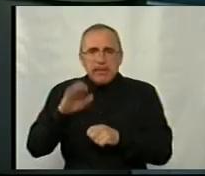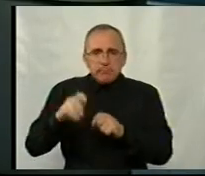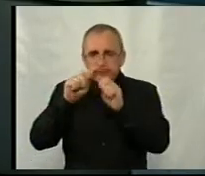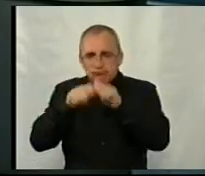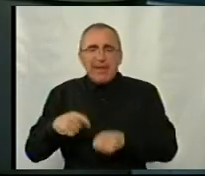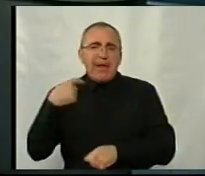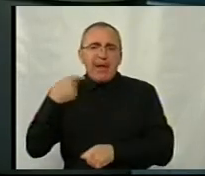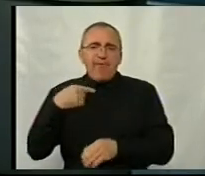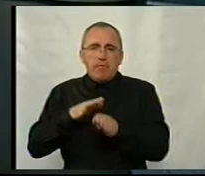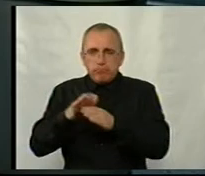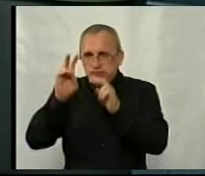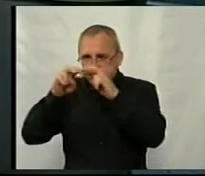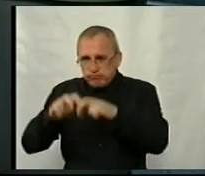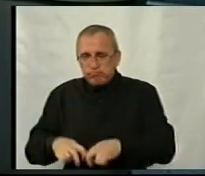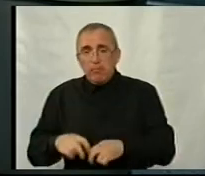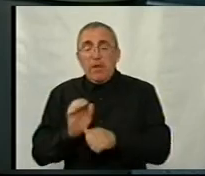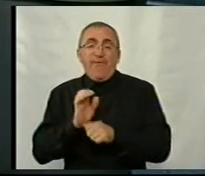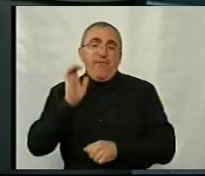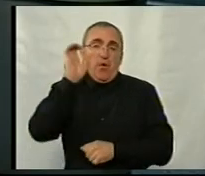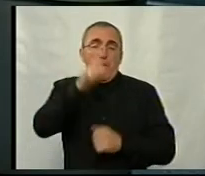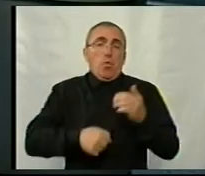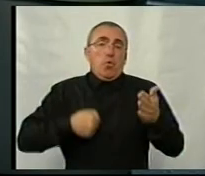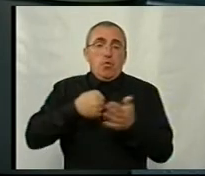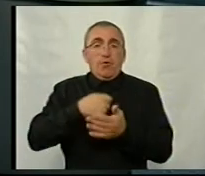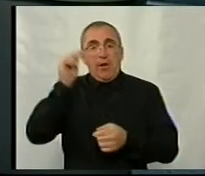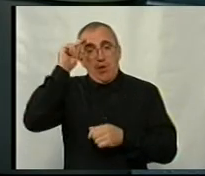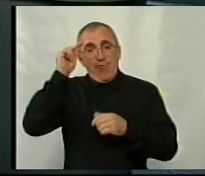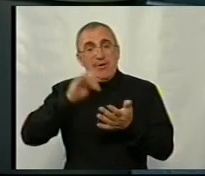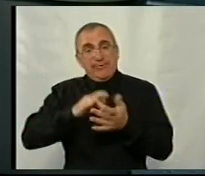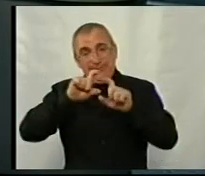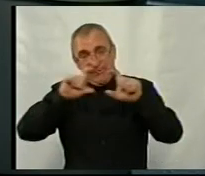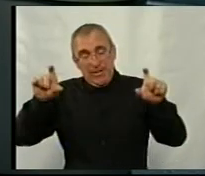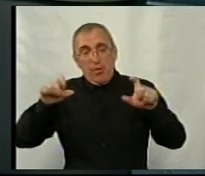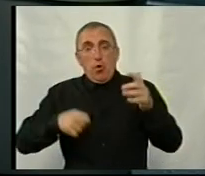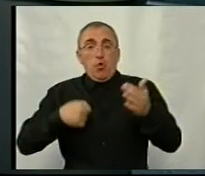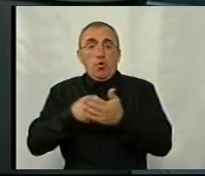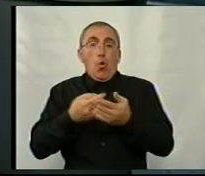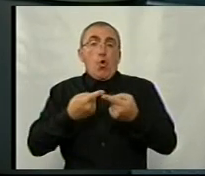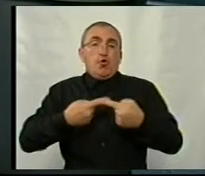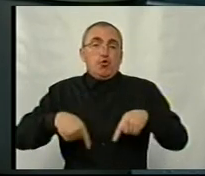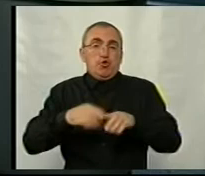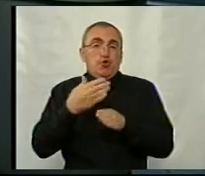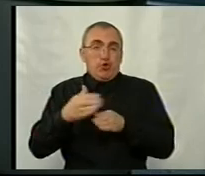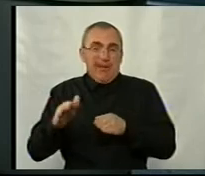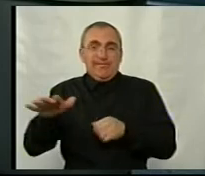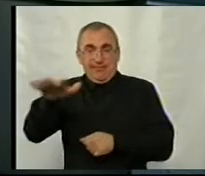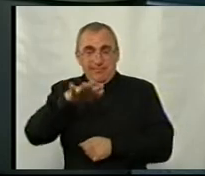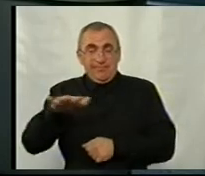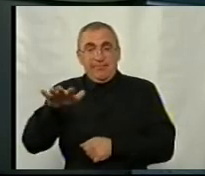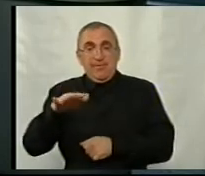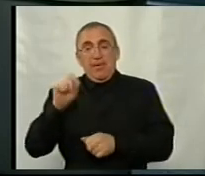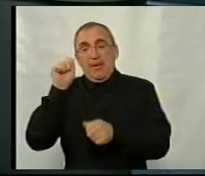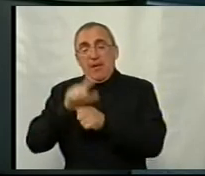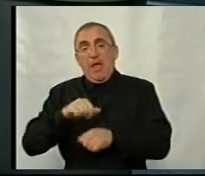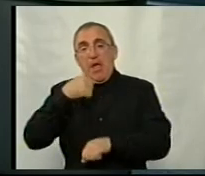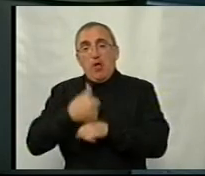Кировограді проходить тестування, і відправляється до навчального центру, або безпосередньо до військової частини, визначено директивою начальника